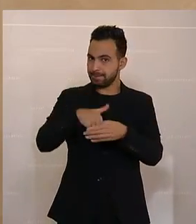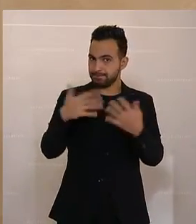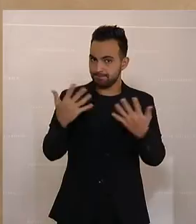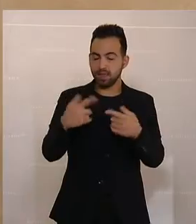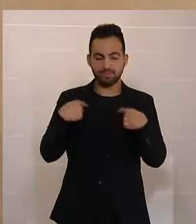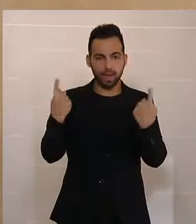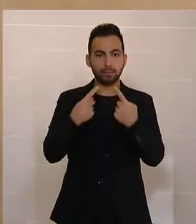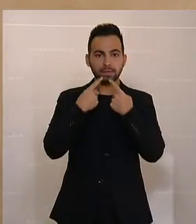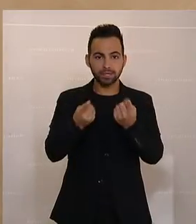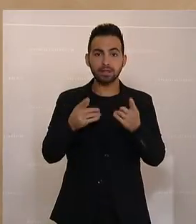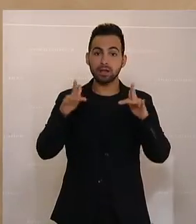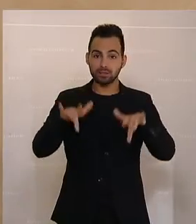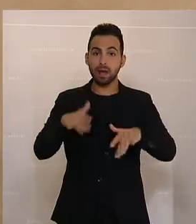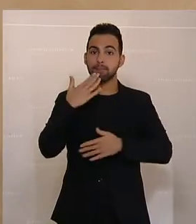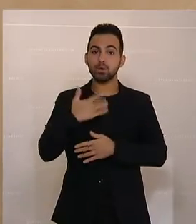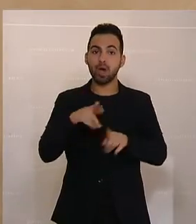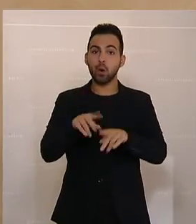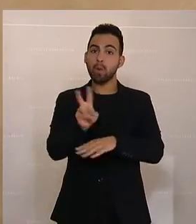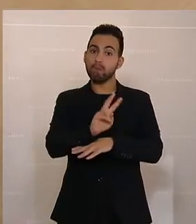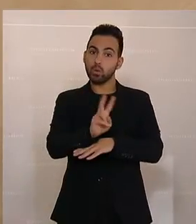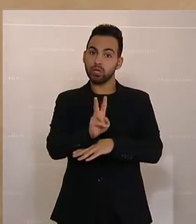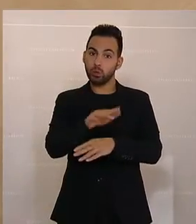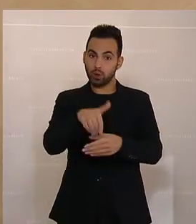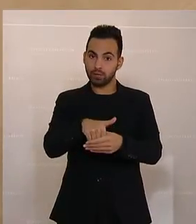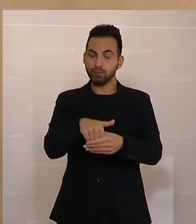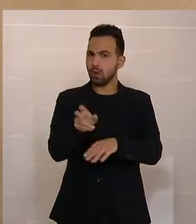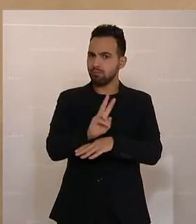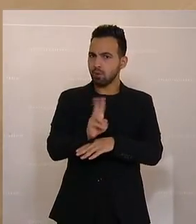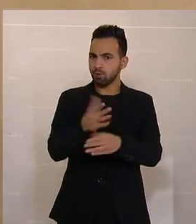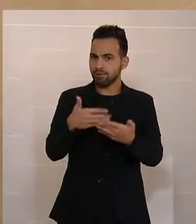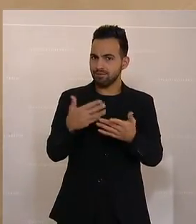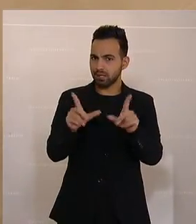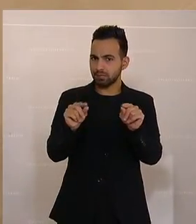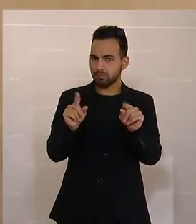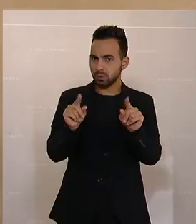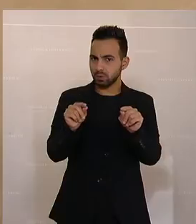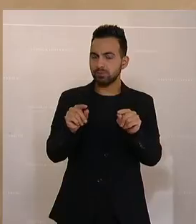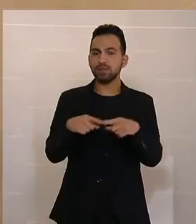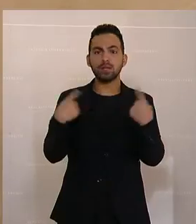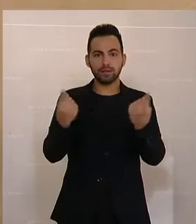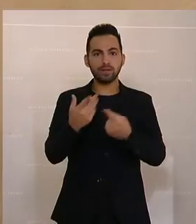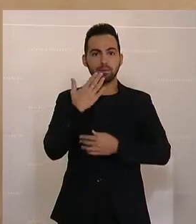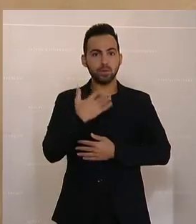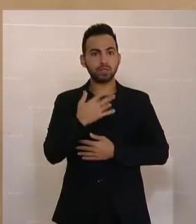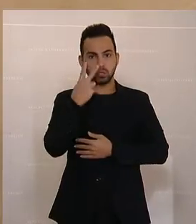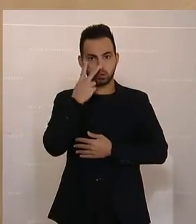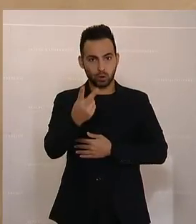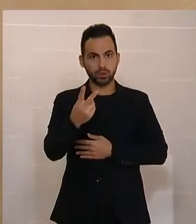gesagt haben, wir wollen auch ein Monitoring schaffen. Monitoring heißt, wir wollen sehen, inwieweit die